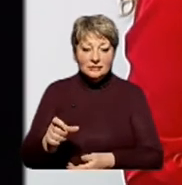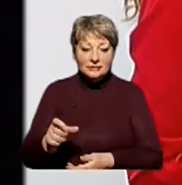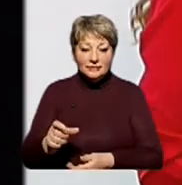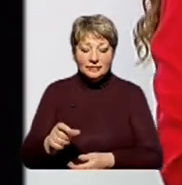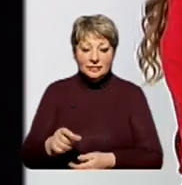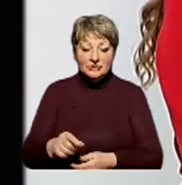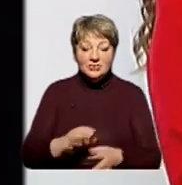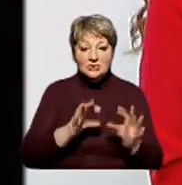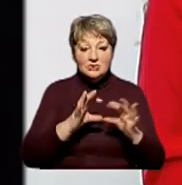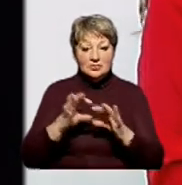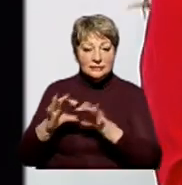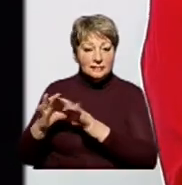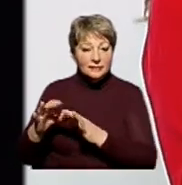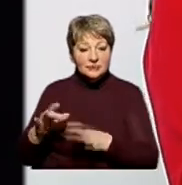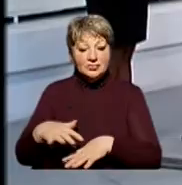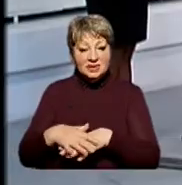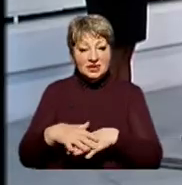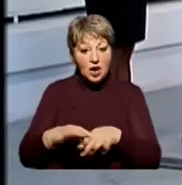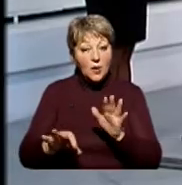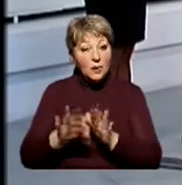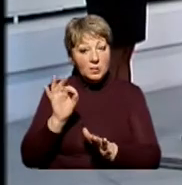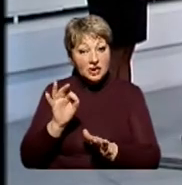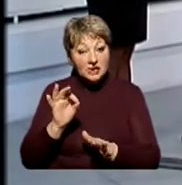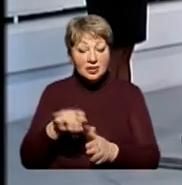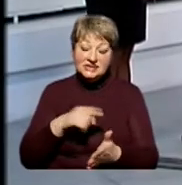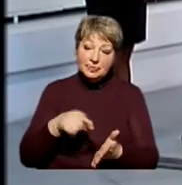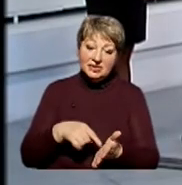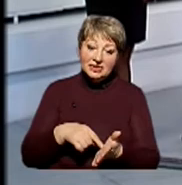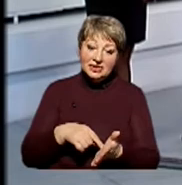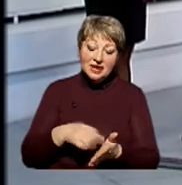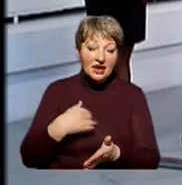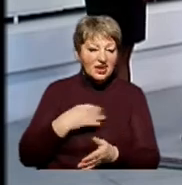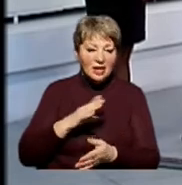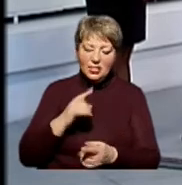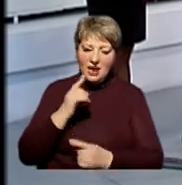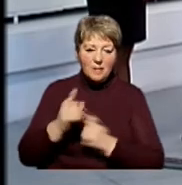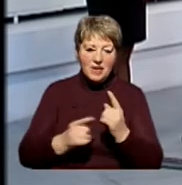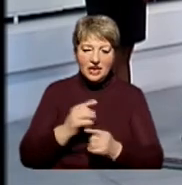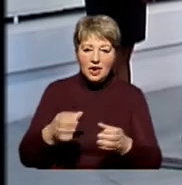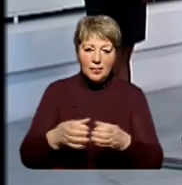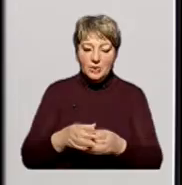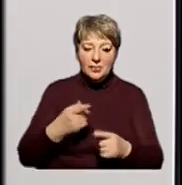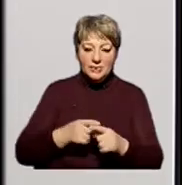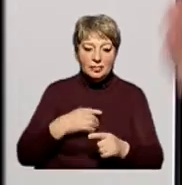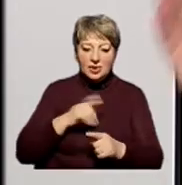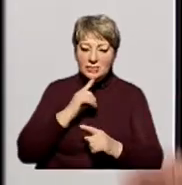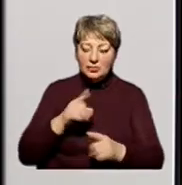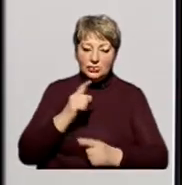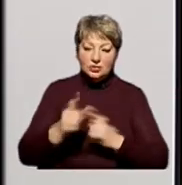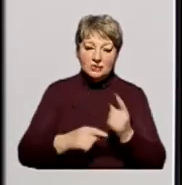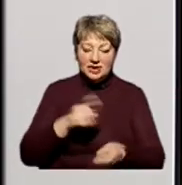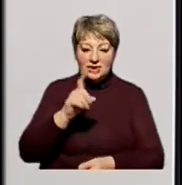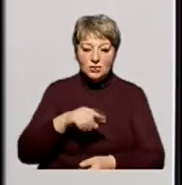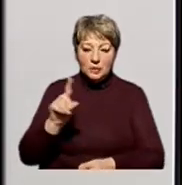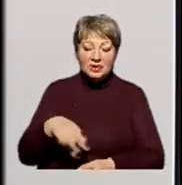Аналогічна схема, 6 кіл, ви обираєте номер і звучить запитання. Ну, я не міняю партії, тому я і не міняю вибір номер 3.